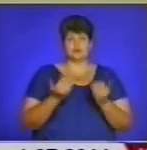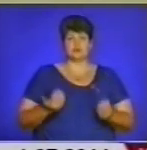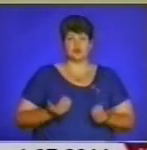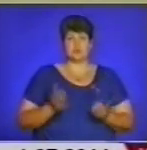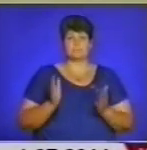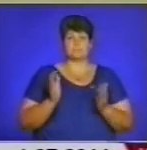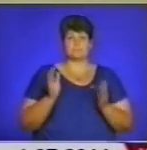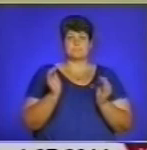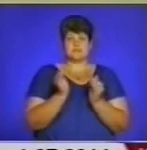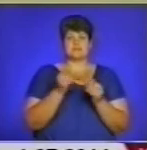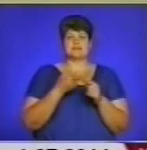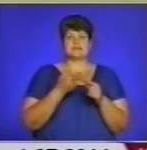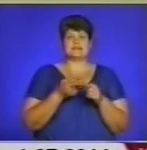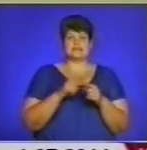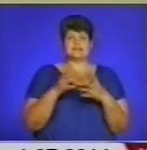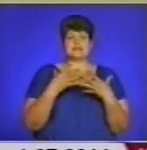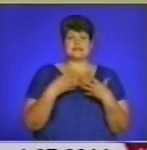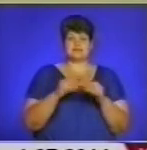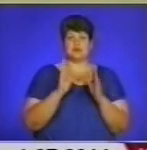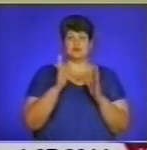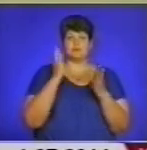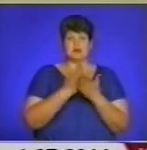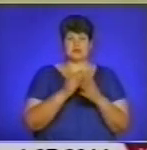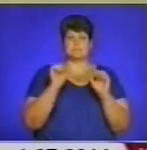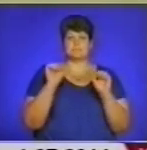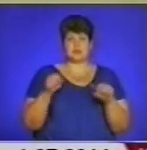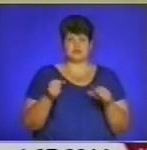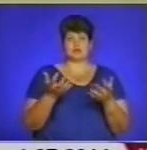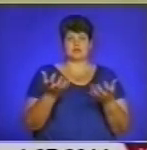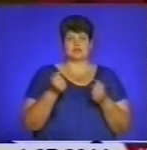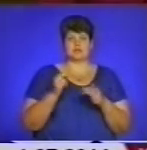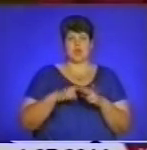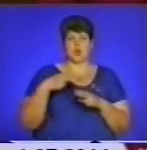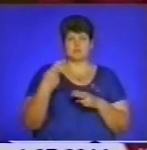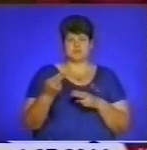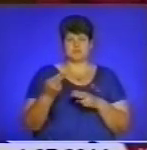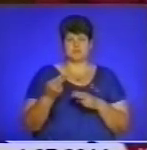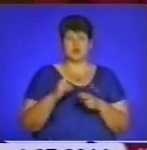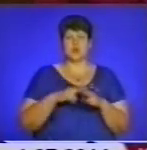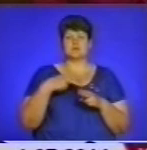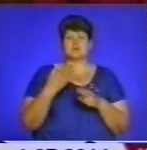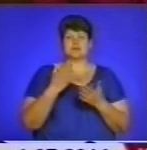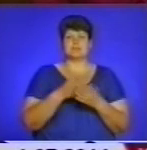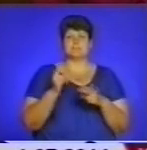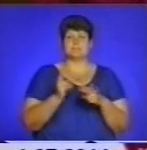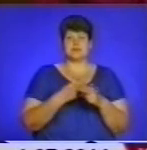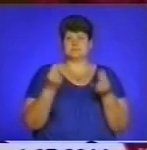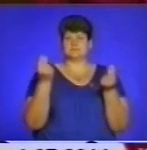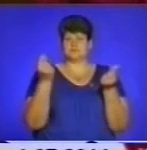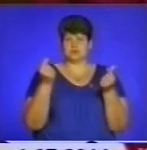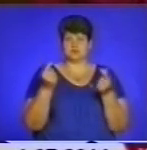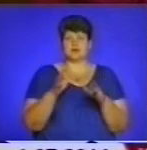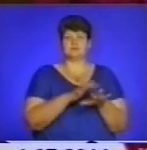мінімуму, ця сім'я буде мати право на отримання компенсації. Компенсація її безготівковою здійснюється